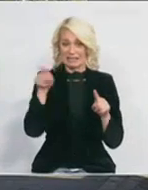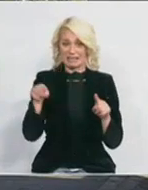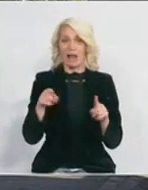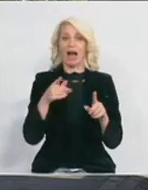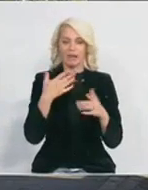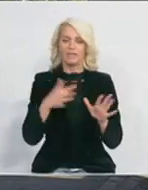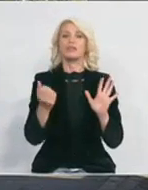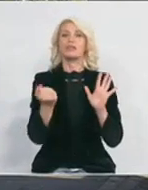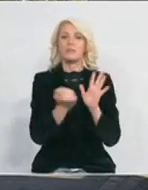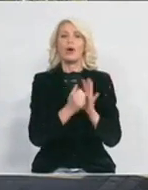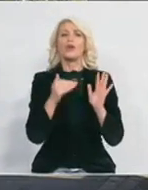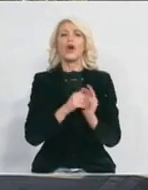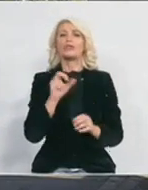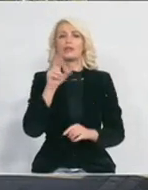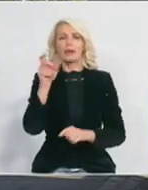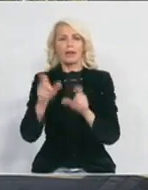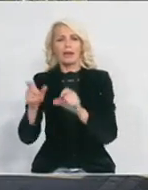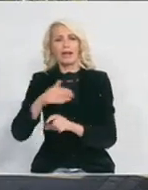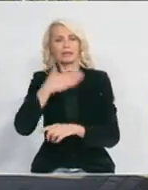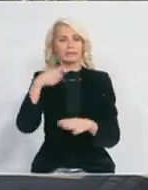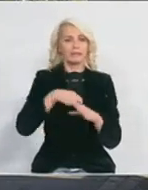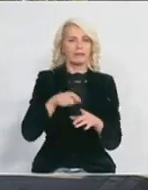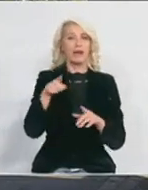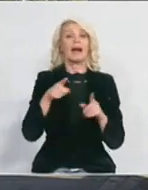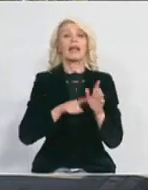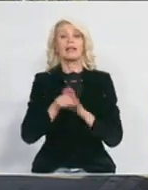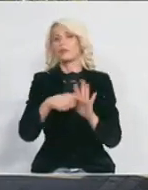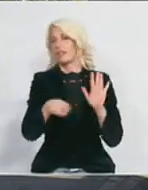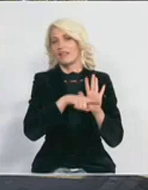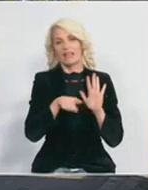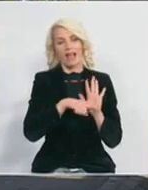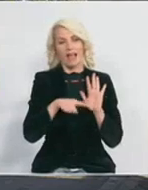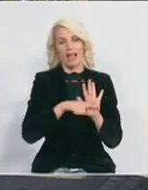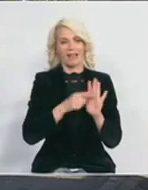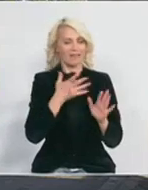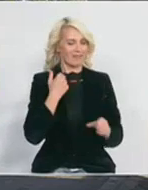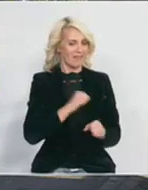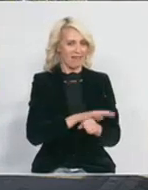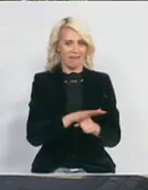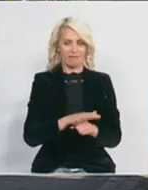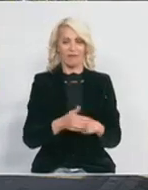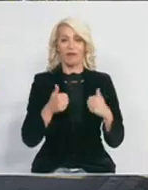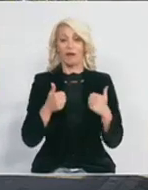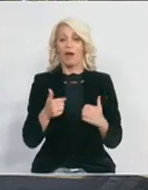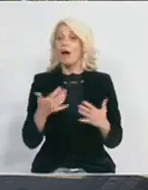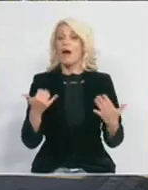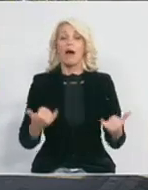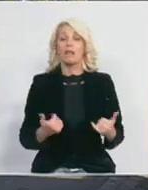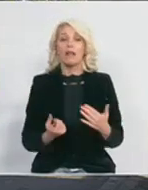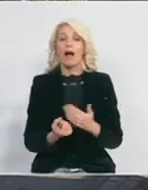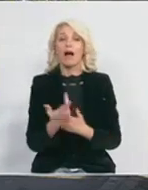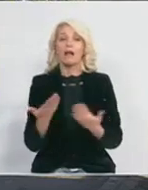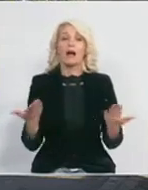13 osoba pozdravilo da su njihovi rezultati bili negativni na koronavirus. A šta se danas dešava,